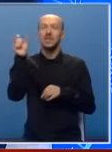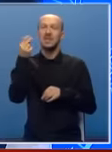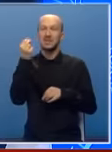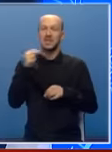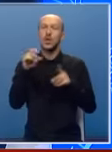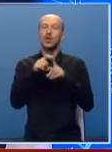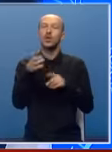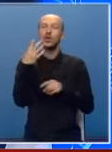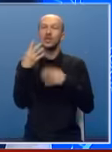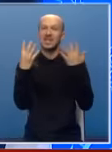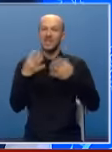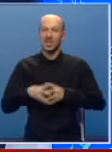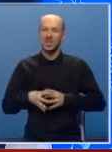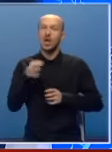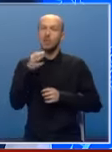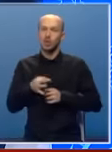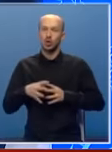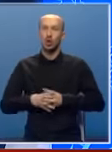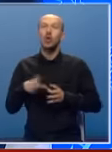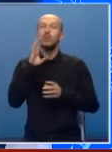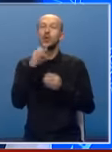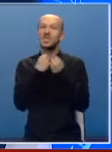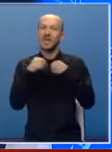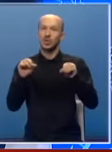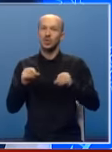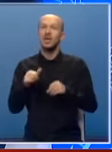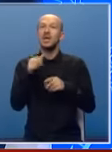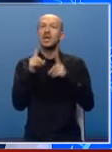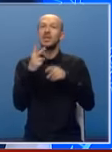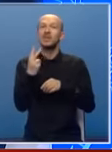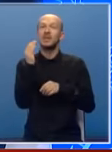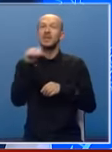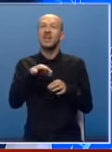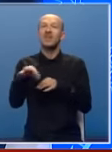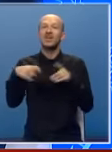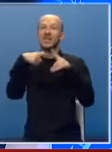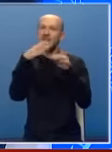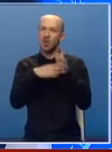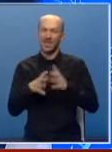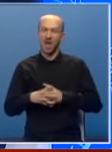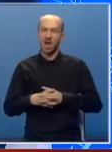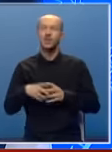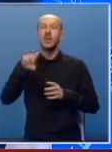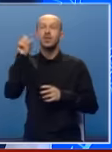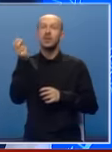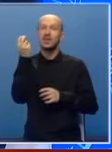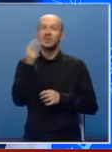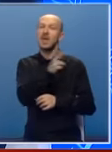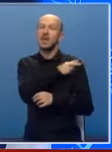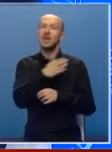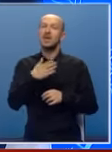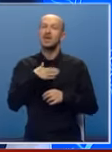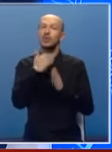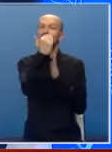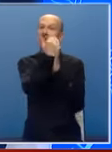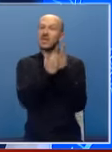Srpske od 49% Bosne i Hercegovine ili 25.000 kvadratnih kilometara. Republika Srpska ima svoju